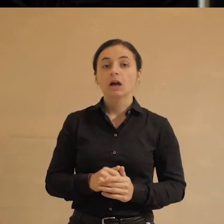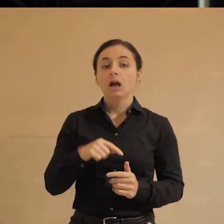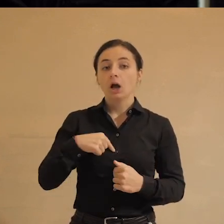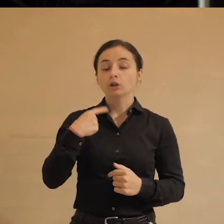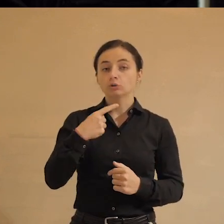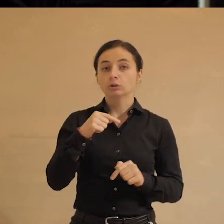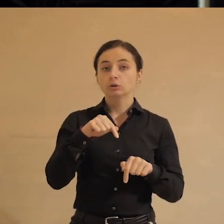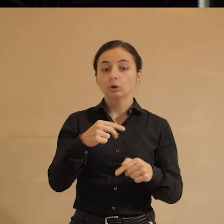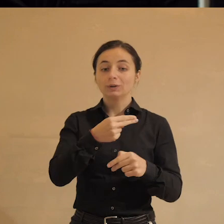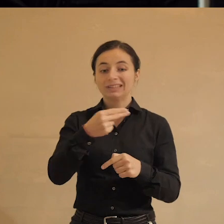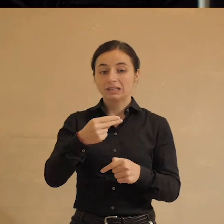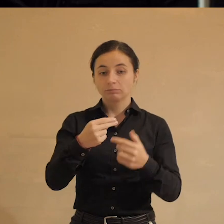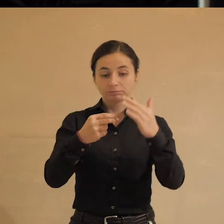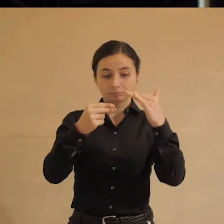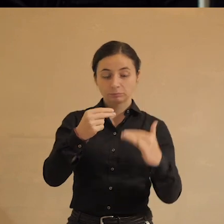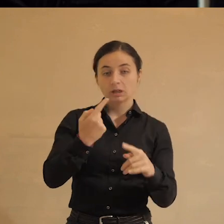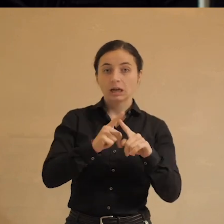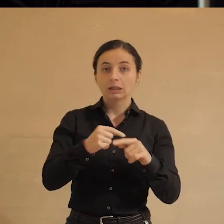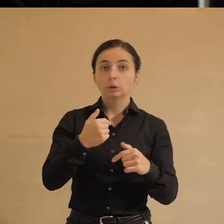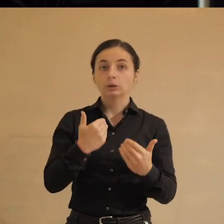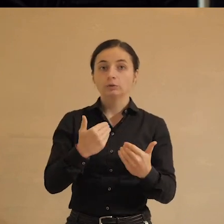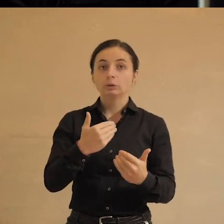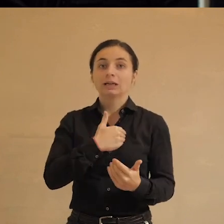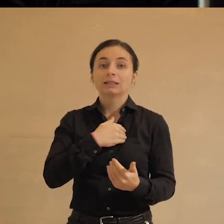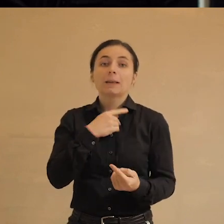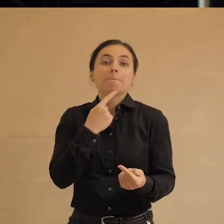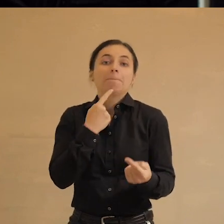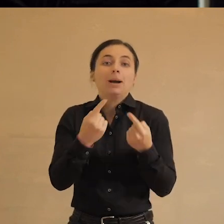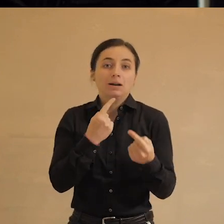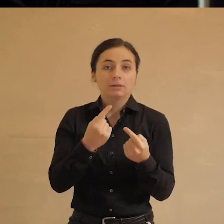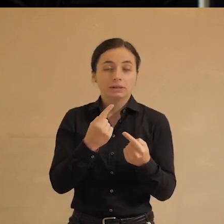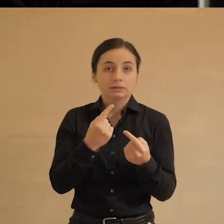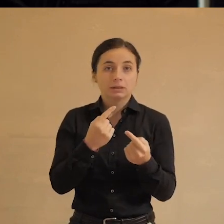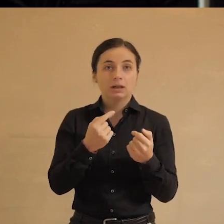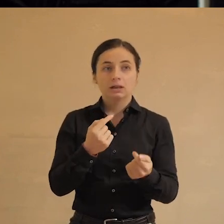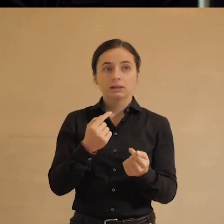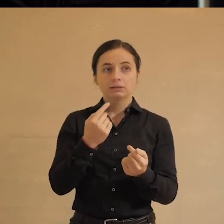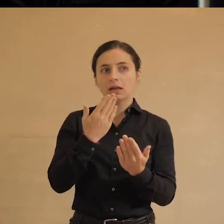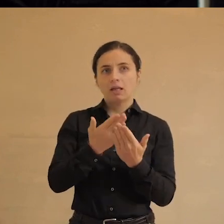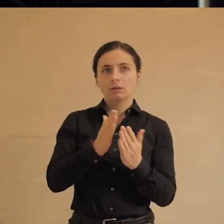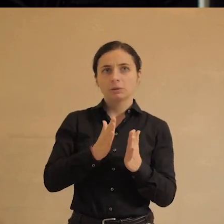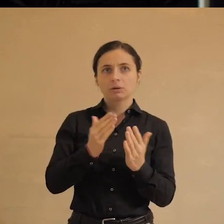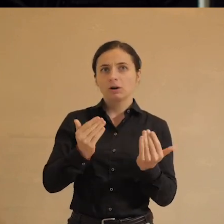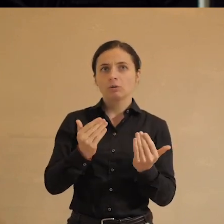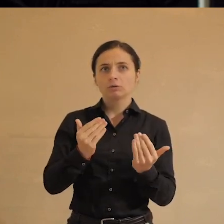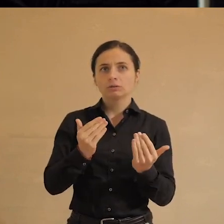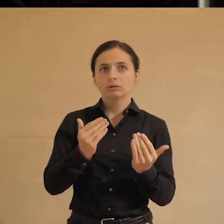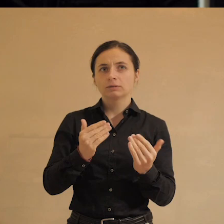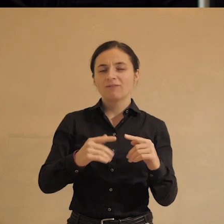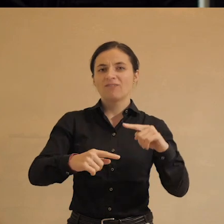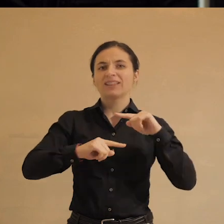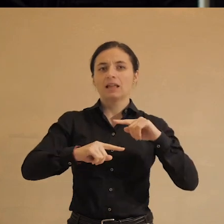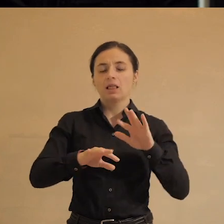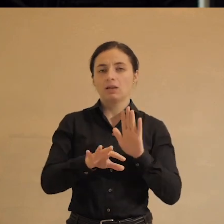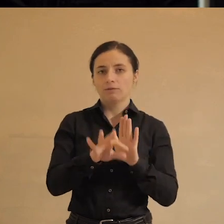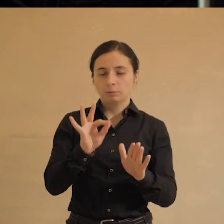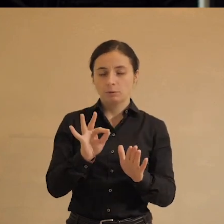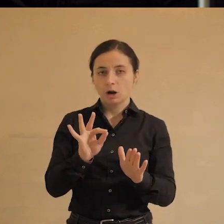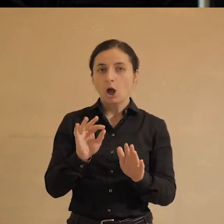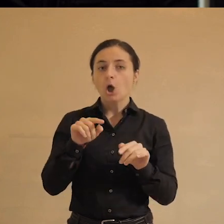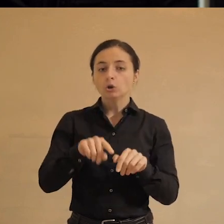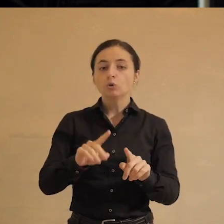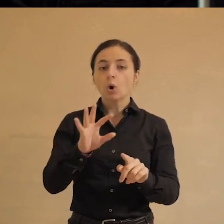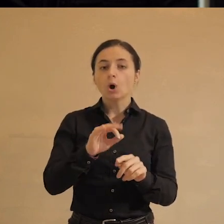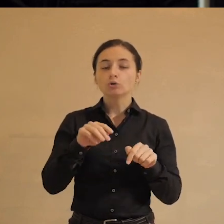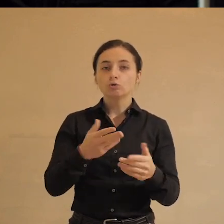темы, тот набор тем, о которых мне хотелось бы сегодня поговорить, совершенно не предполагают каких-то финальных выводов. То, о чем